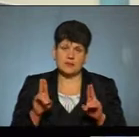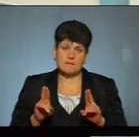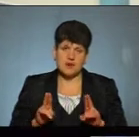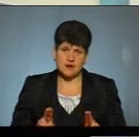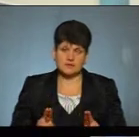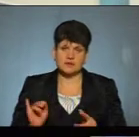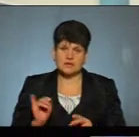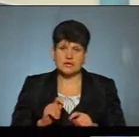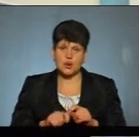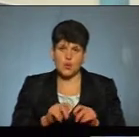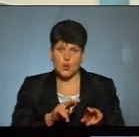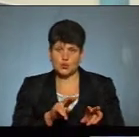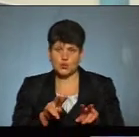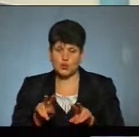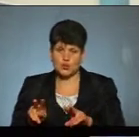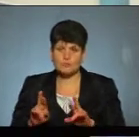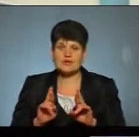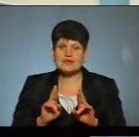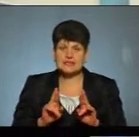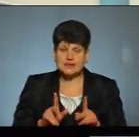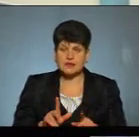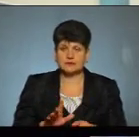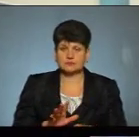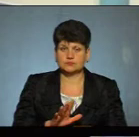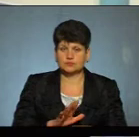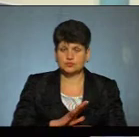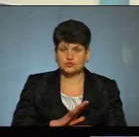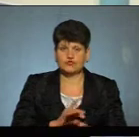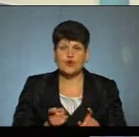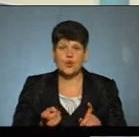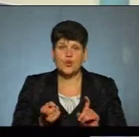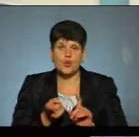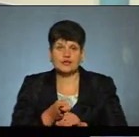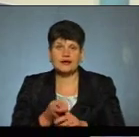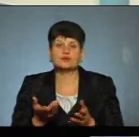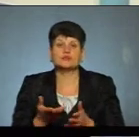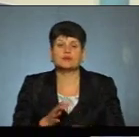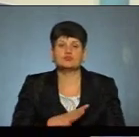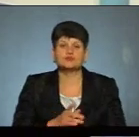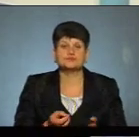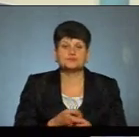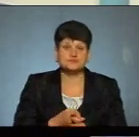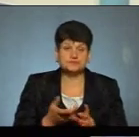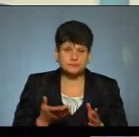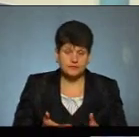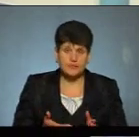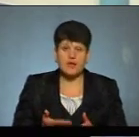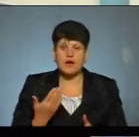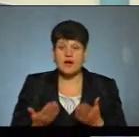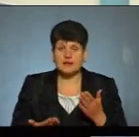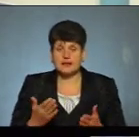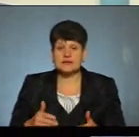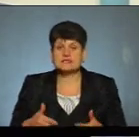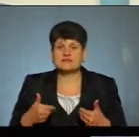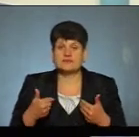і контролюємо, як відбувалися контакти і де вони відбувалися. Але звертаюся,